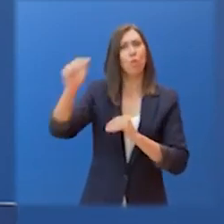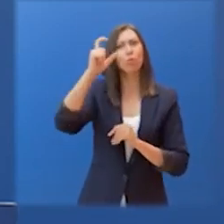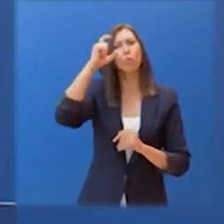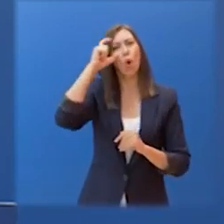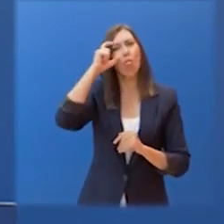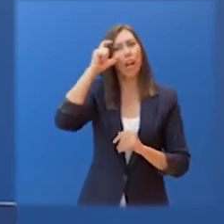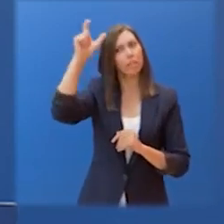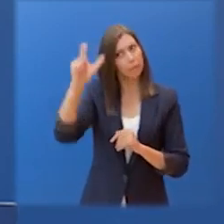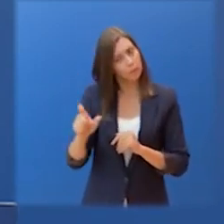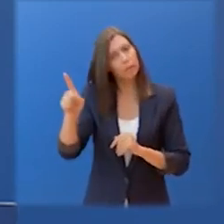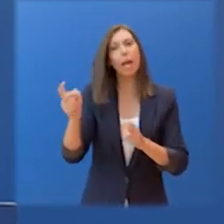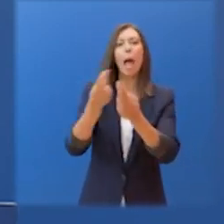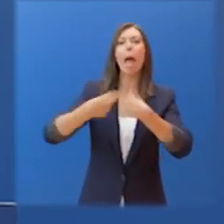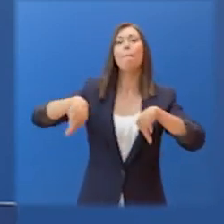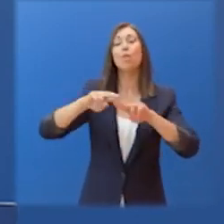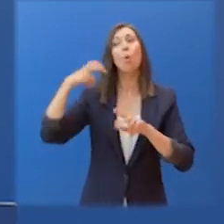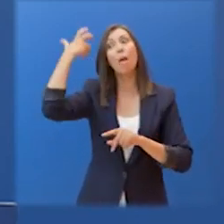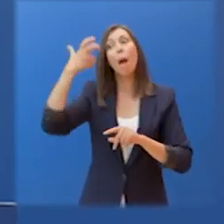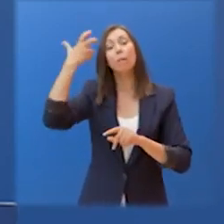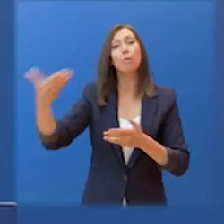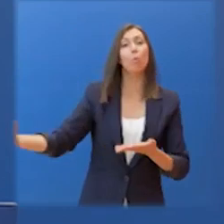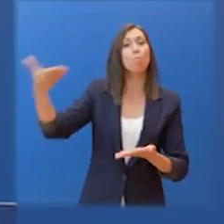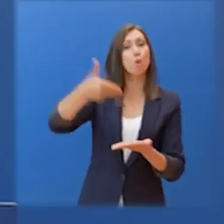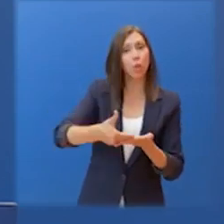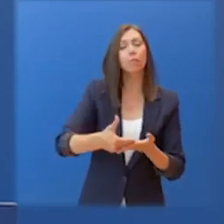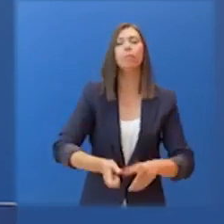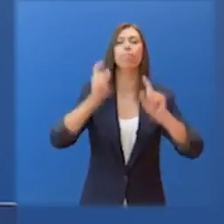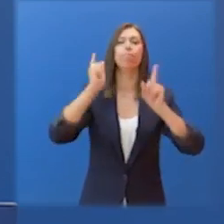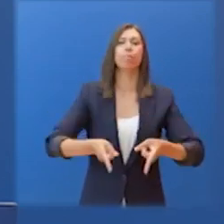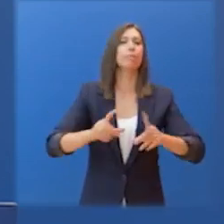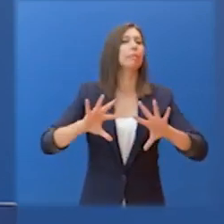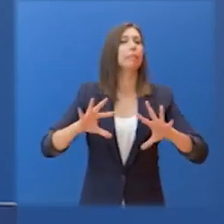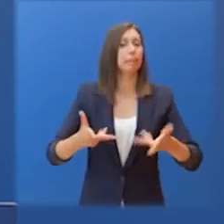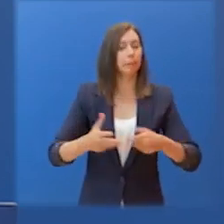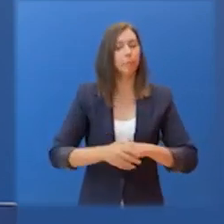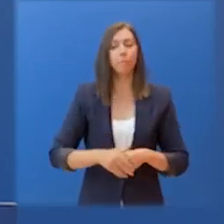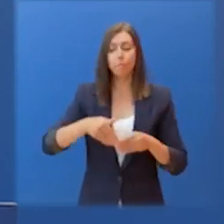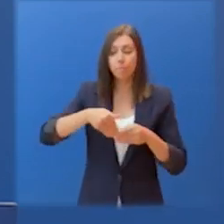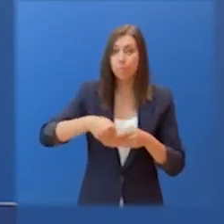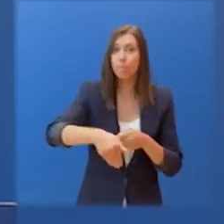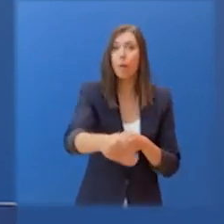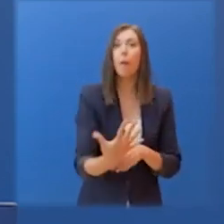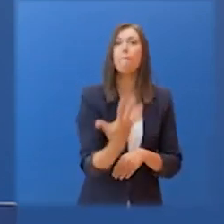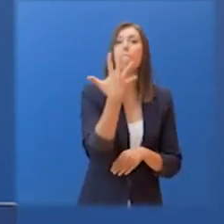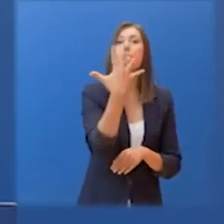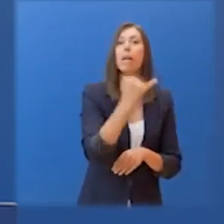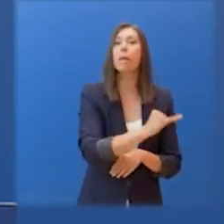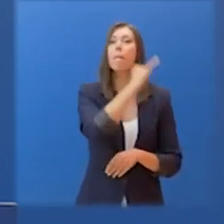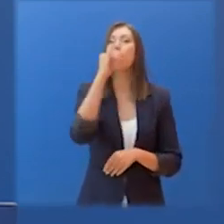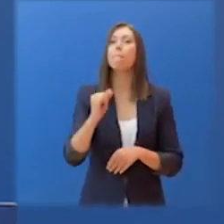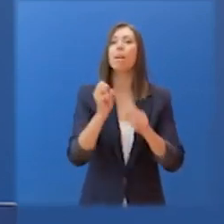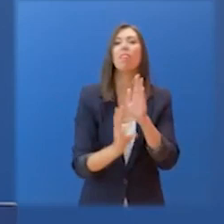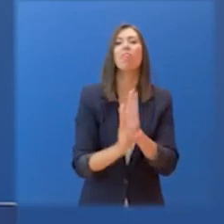αποφασίστηκαν τα εξής. Πρώτον, οι προγραμματισμένοι για το διάστημα 5 ως 13 Σεπτεμβρίου